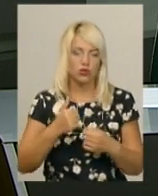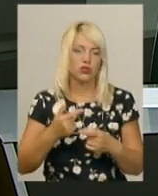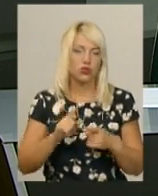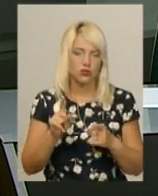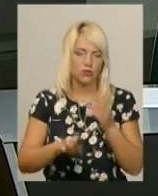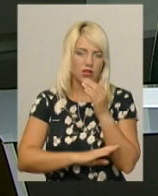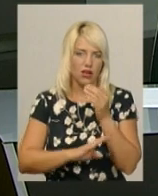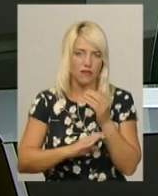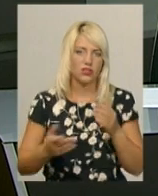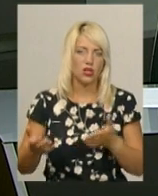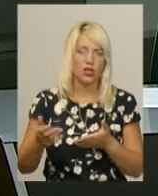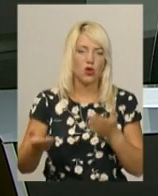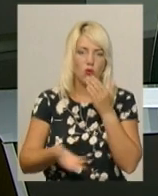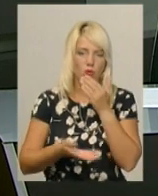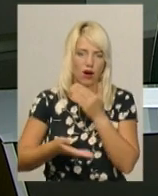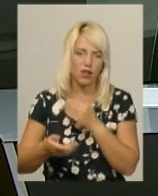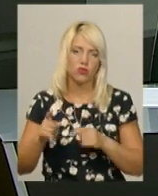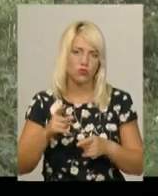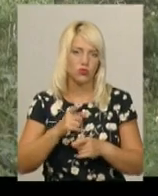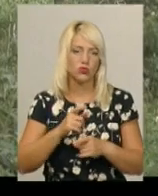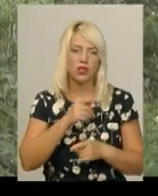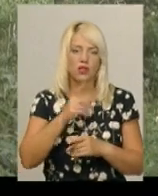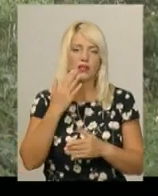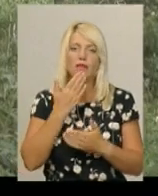громади на такі дії. Детальніше Тетяна Ворожцова.